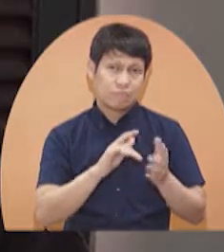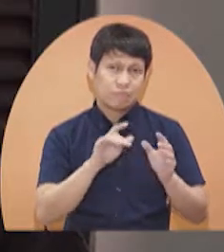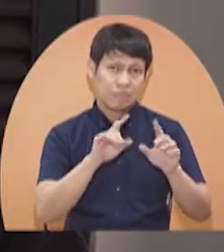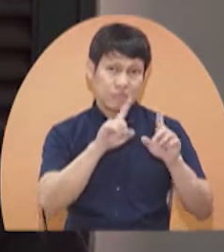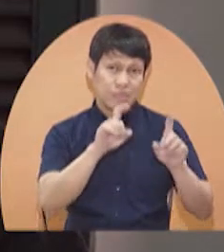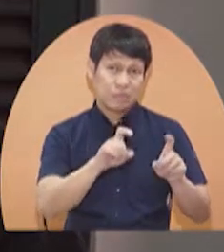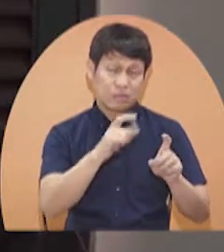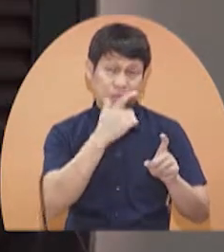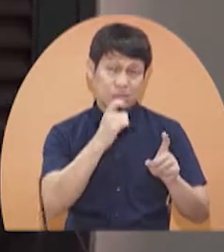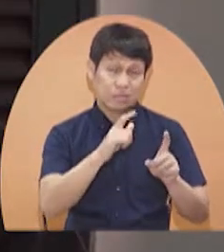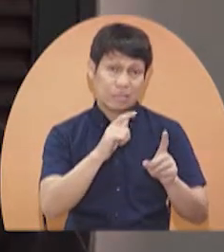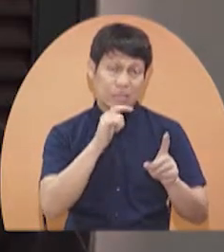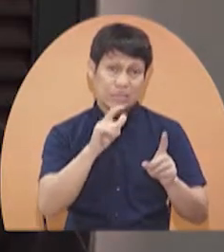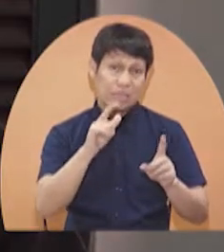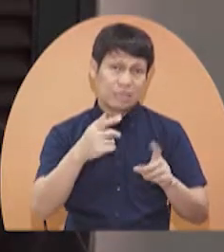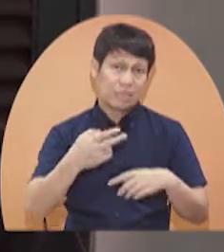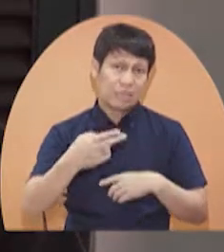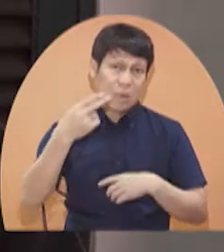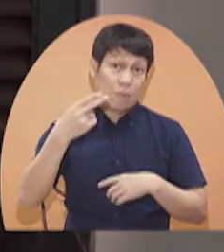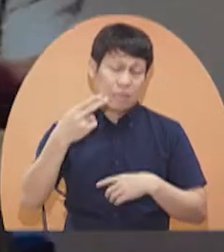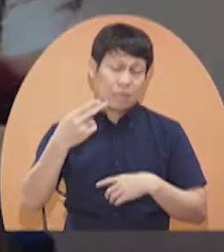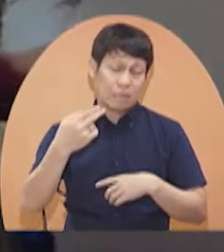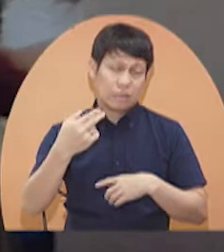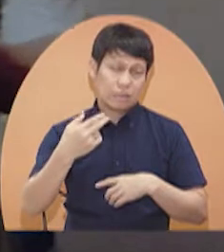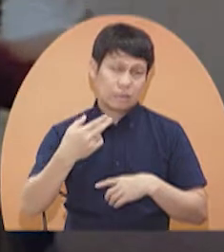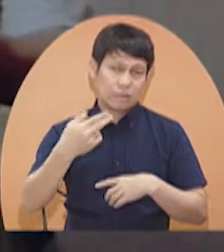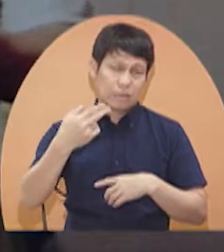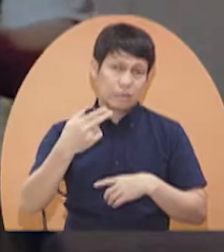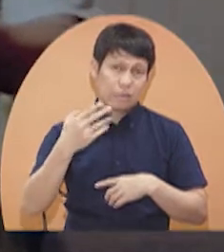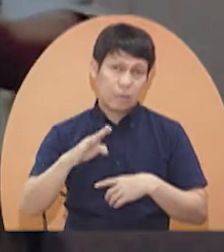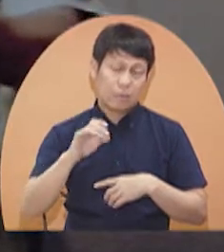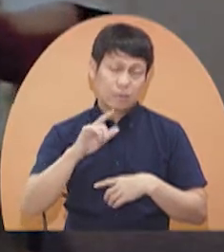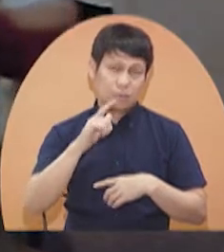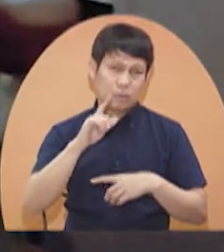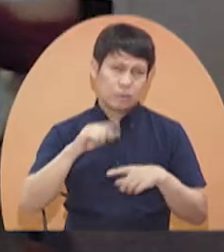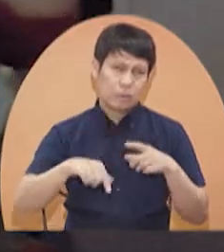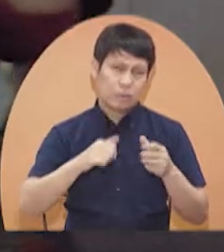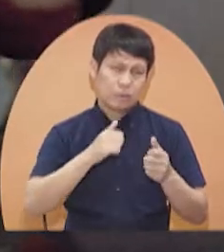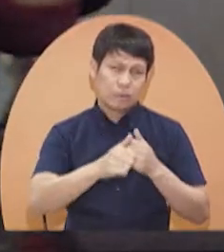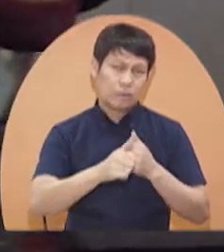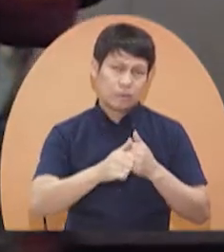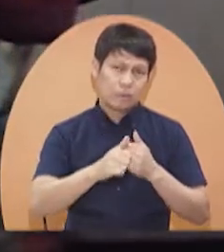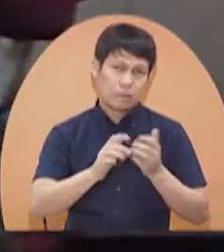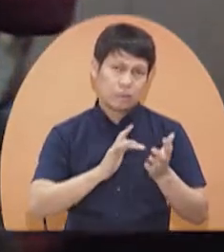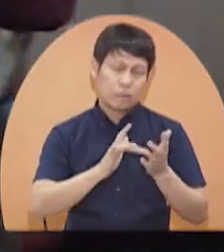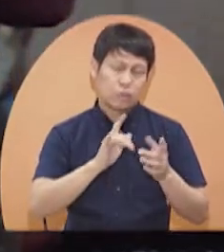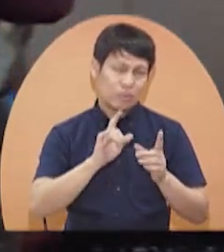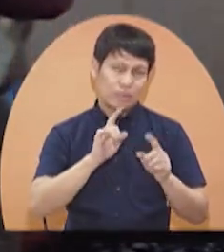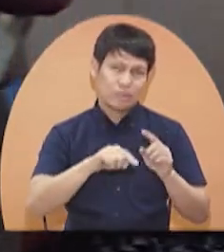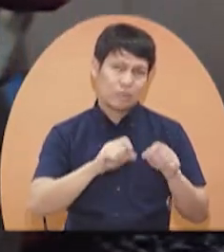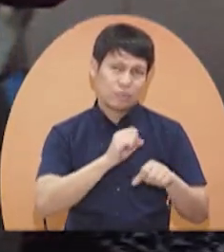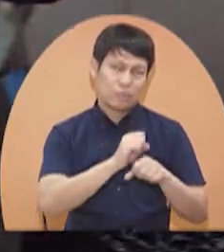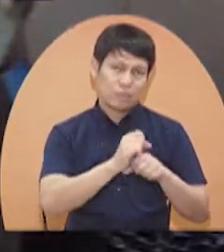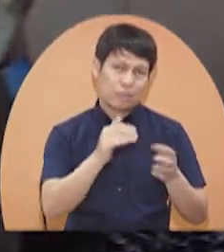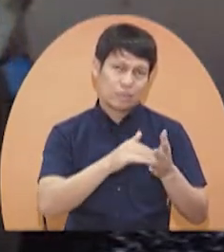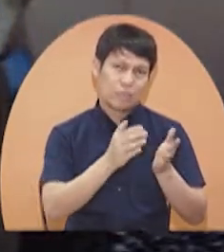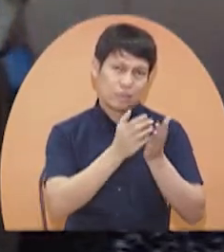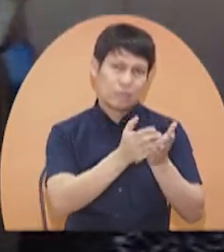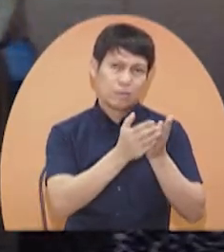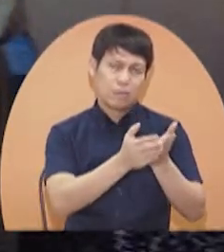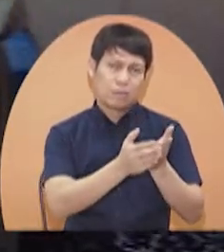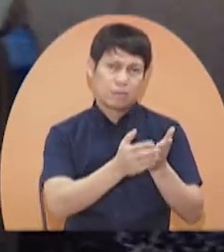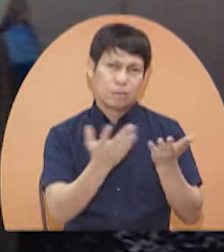blood pressure ko, hindi na ako bumababa. Since hindi ako makapasa sa medical ko, hindi na ako makabalik sa bar ko.